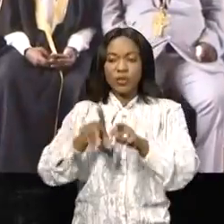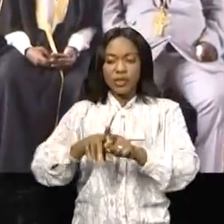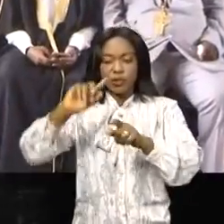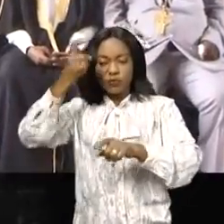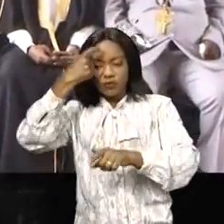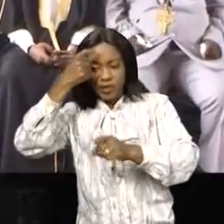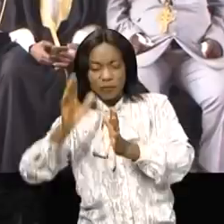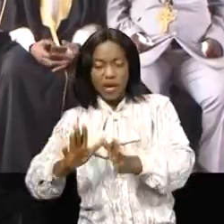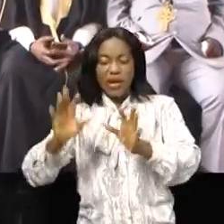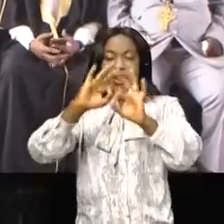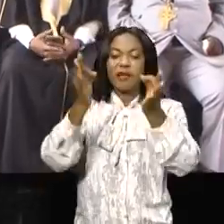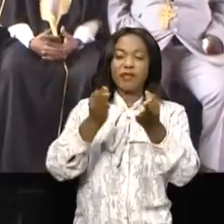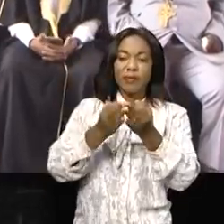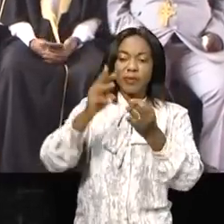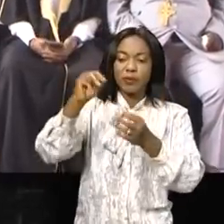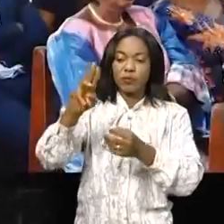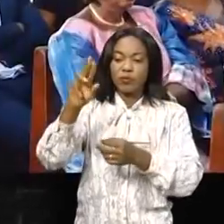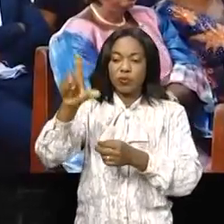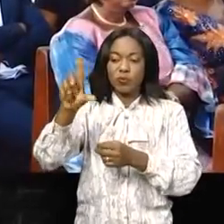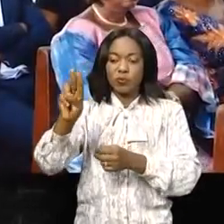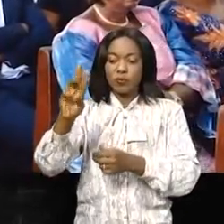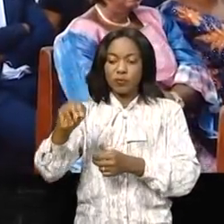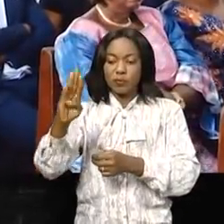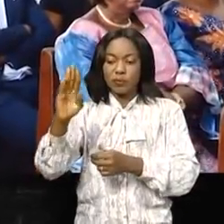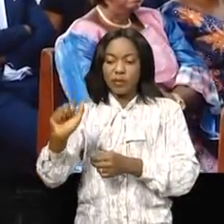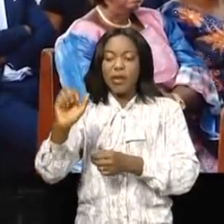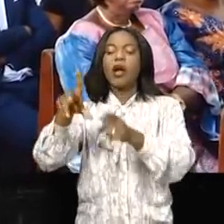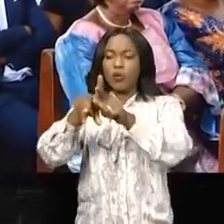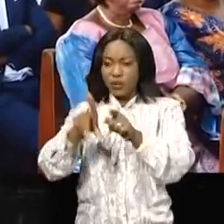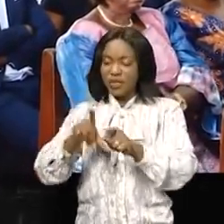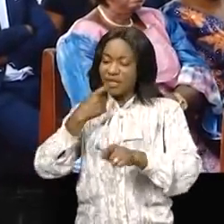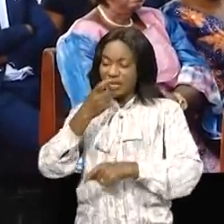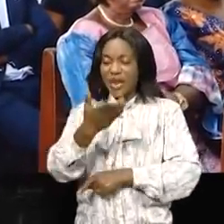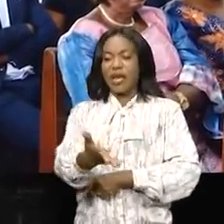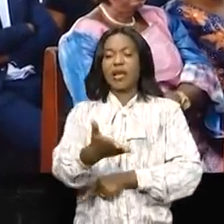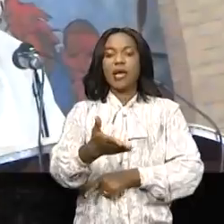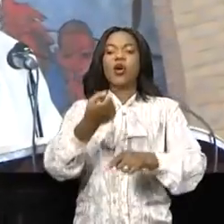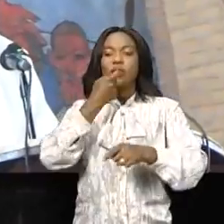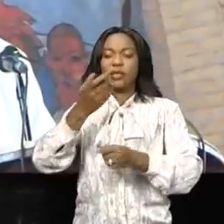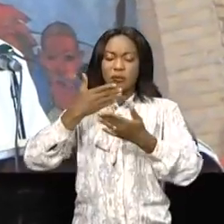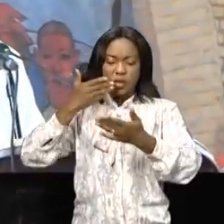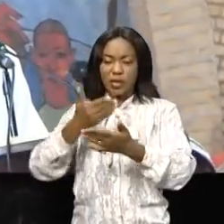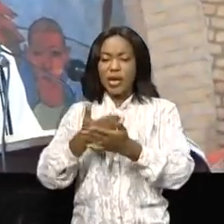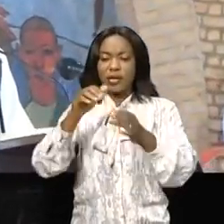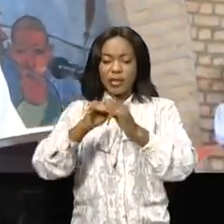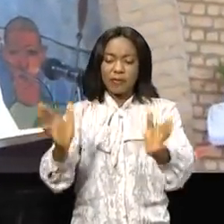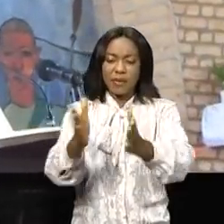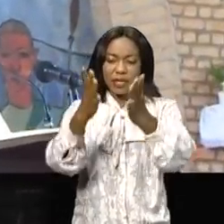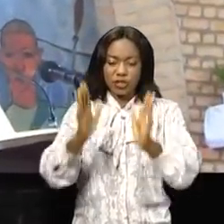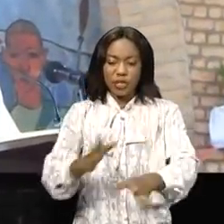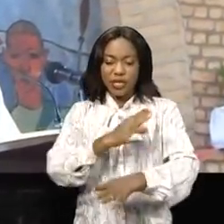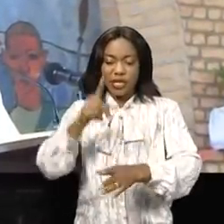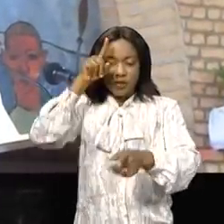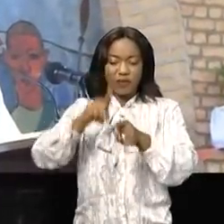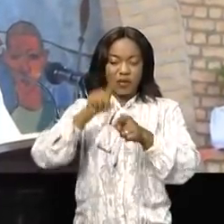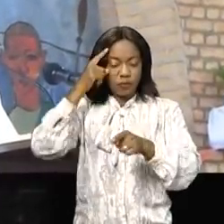amis et connaissances, fidèles et même le célébrant, tous ont salué le caractère si particulier du berger et frère qu